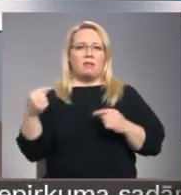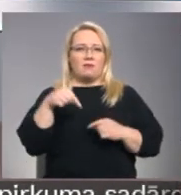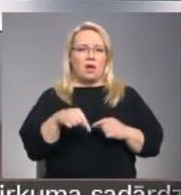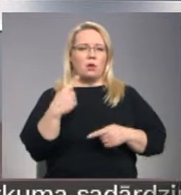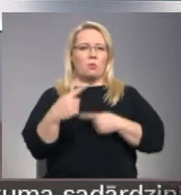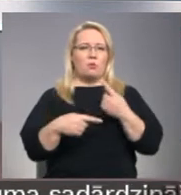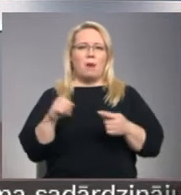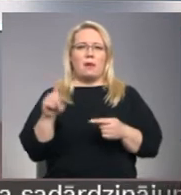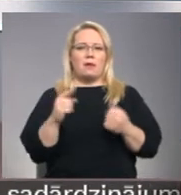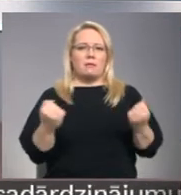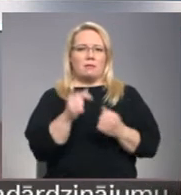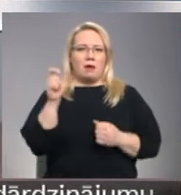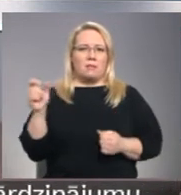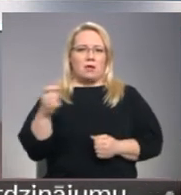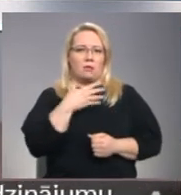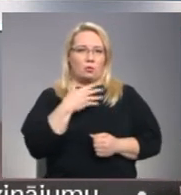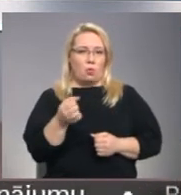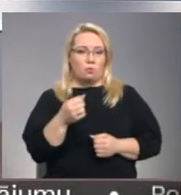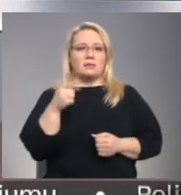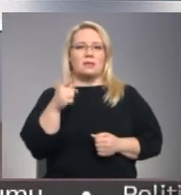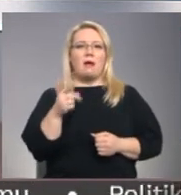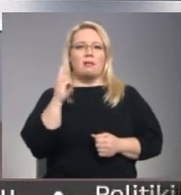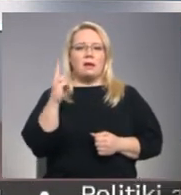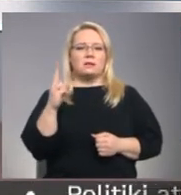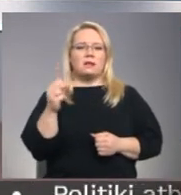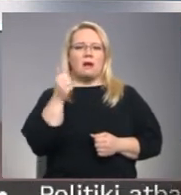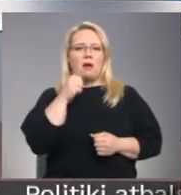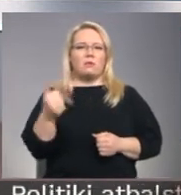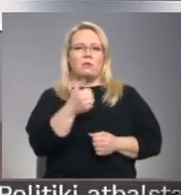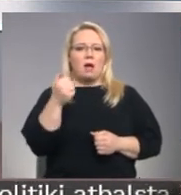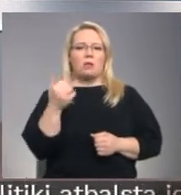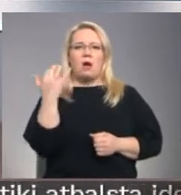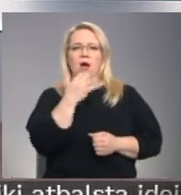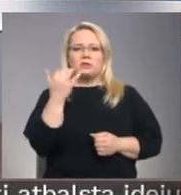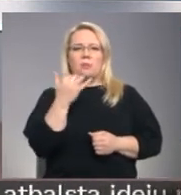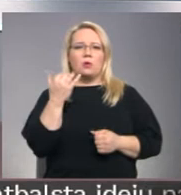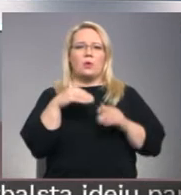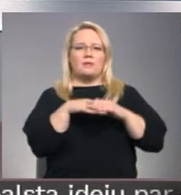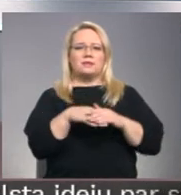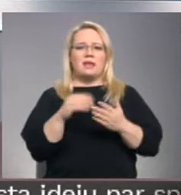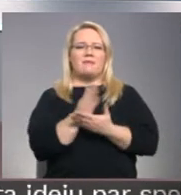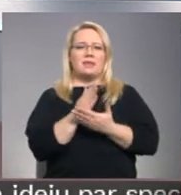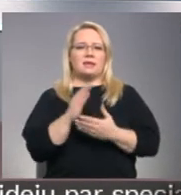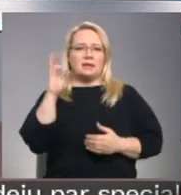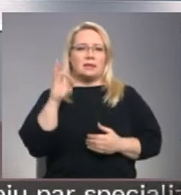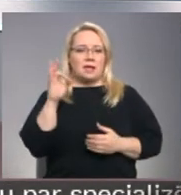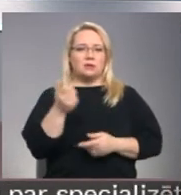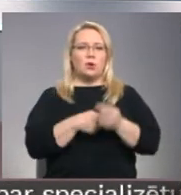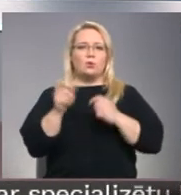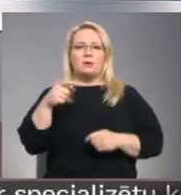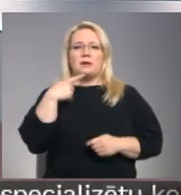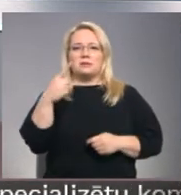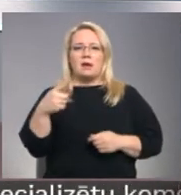joprojām ir darba spēka trūkums. Tā liecina gads kārtējais ārvalstu investīcija vidas indeks. Uzņēmēji aptaujā norāda, ka